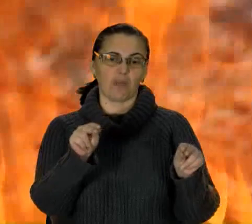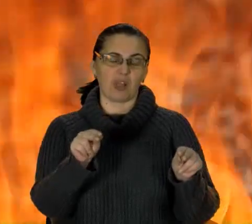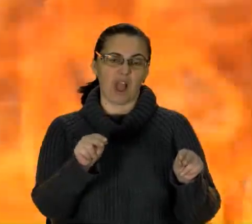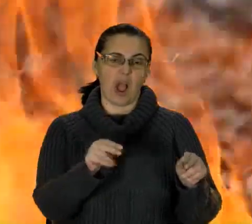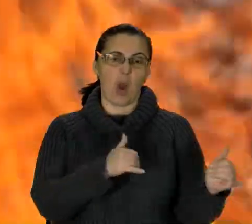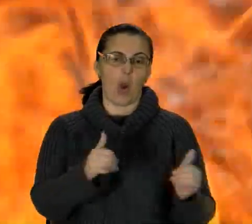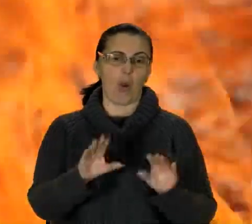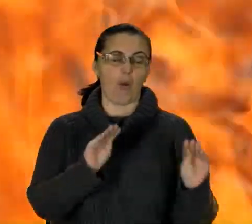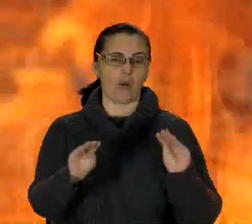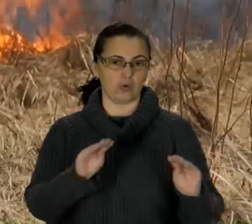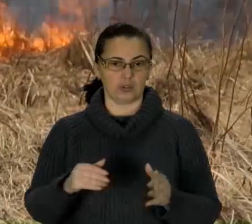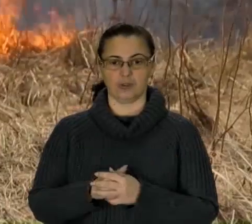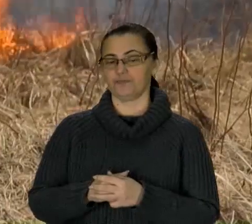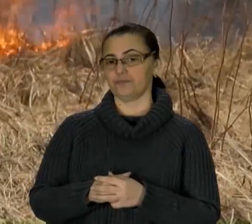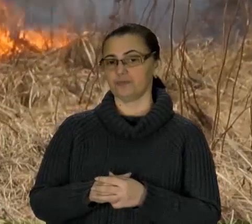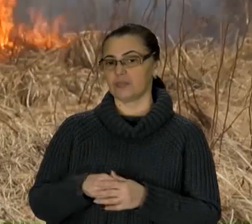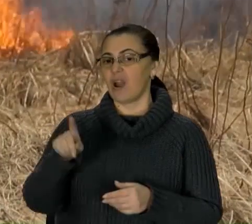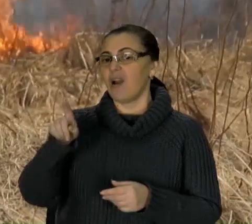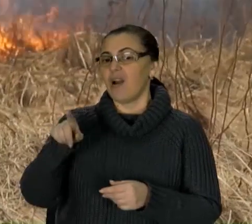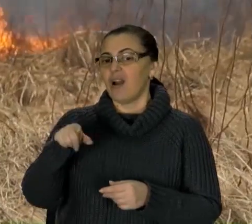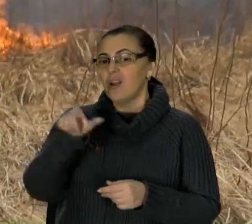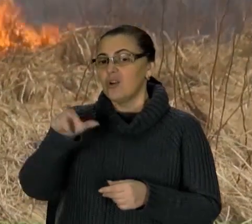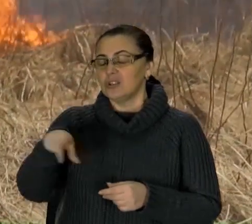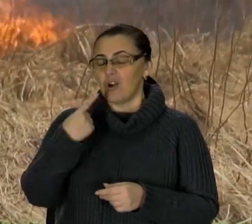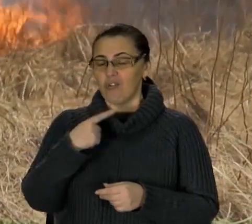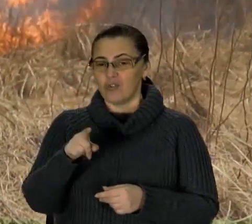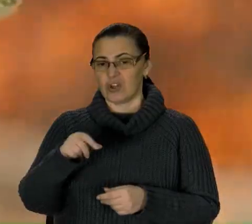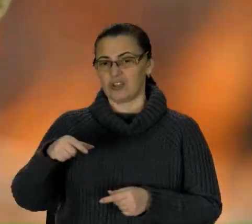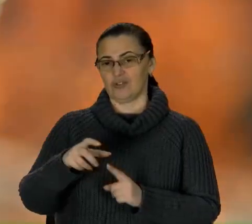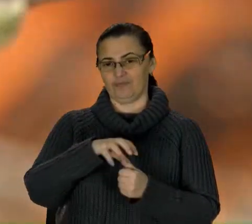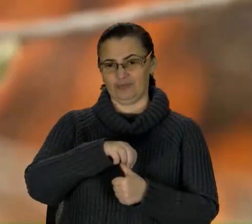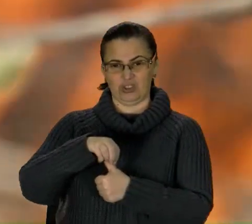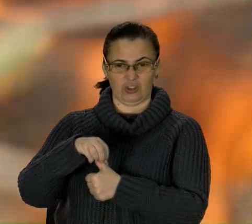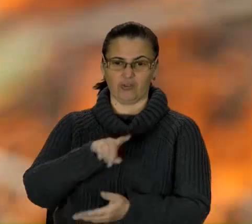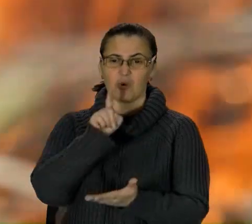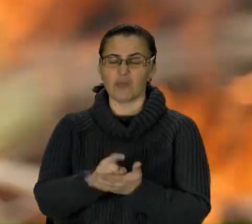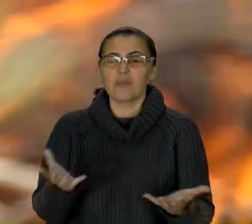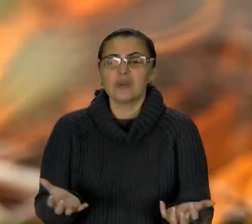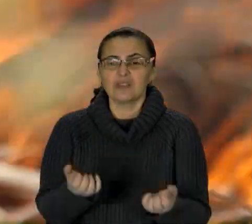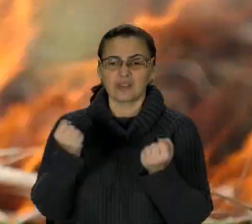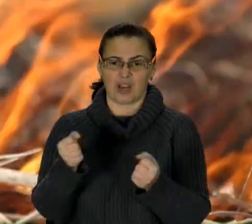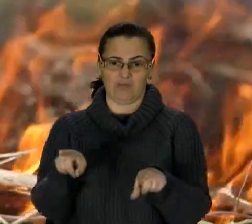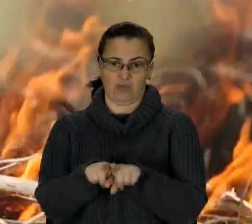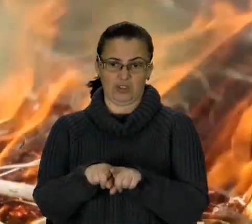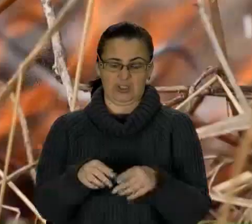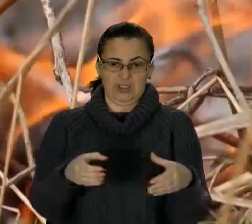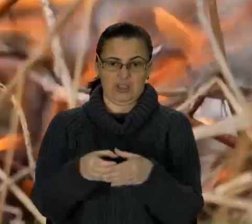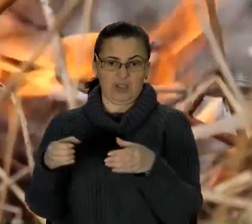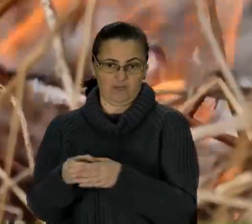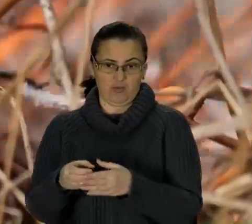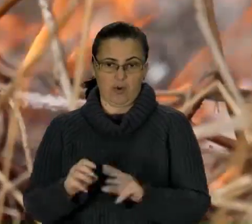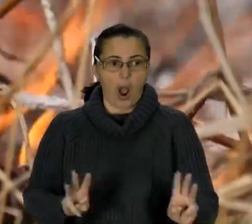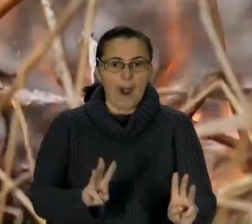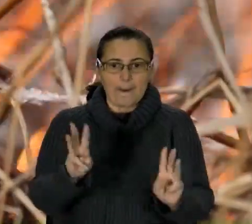ДСНСники радять, місцеві урядники мали б навпаки підтримувати такі загони. Тим паче, що сезон паліїв сухостою стартував. І